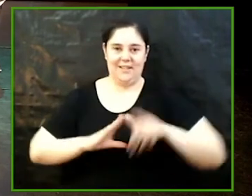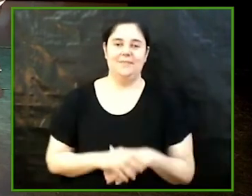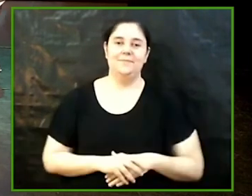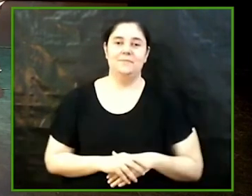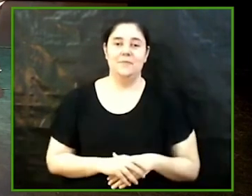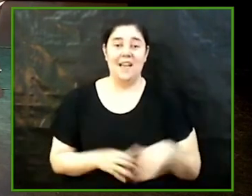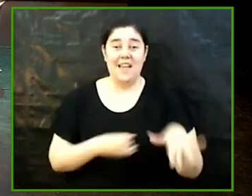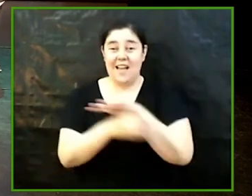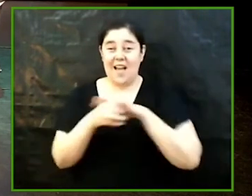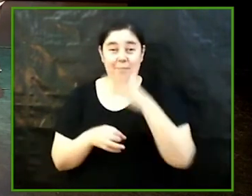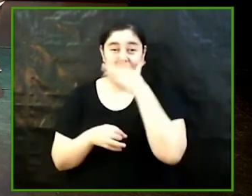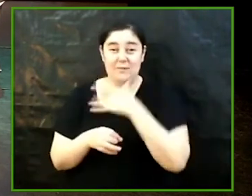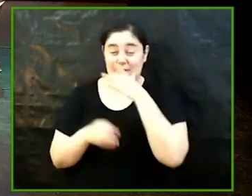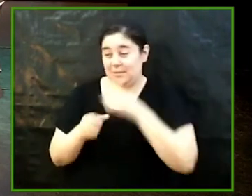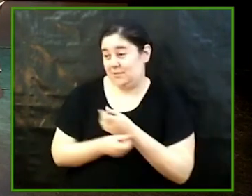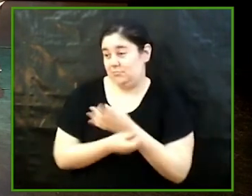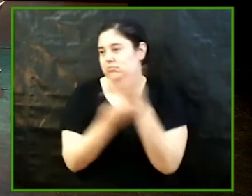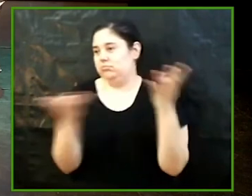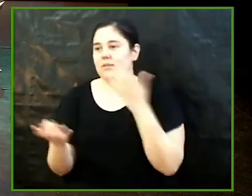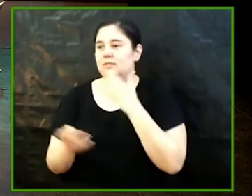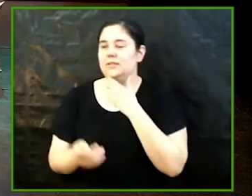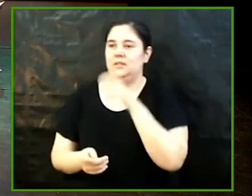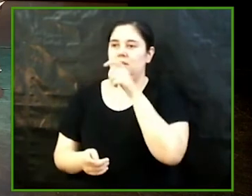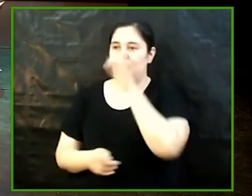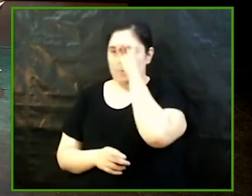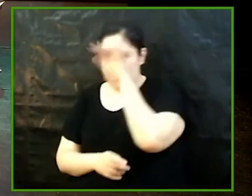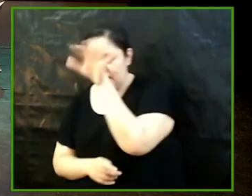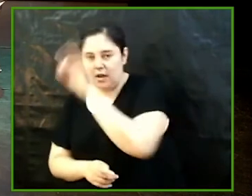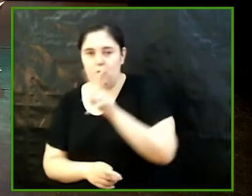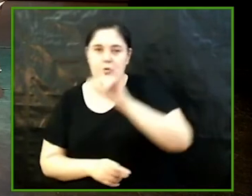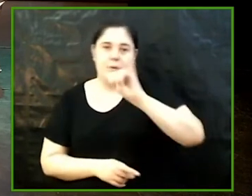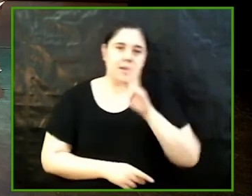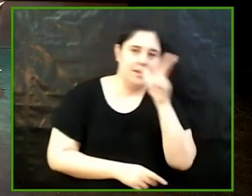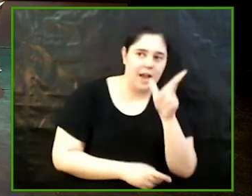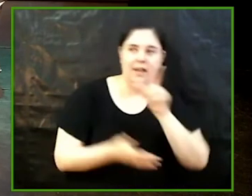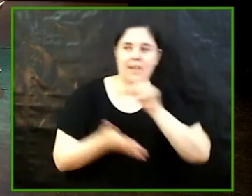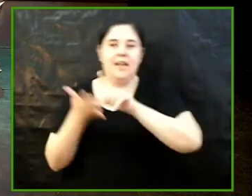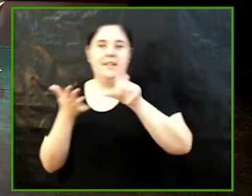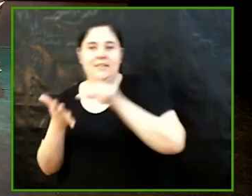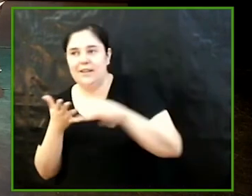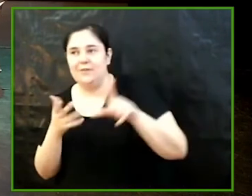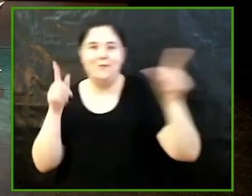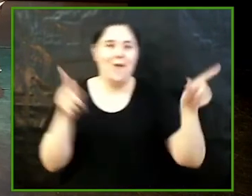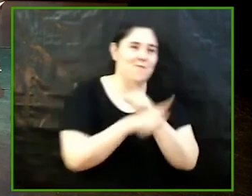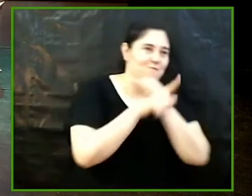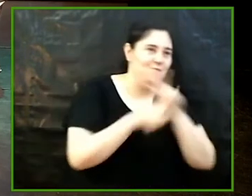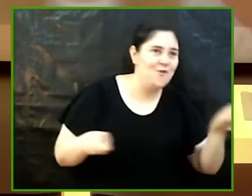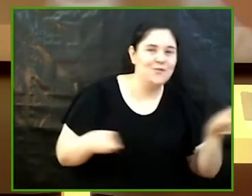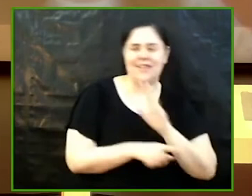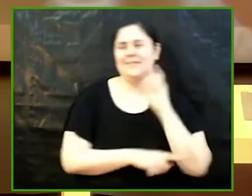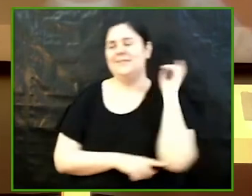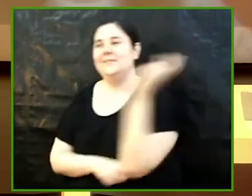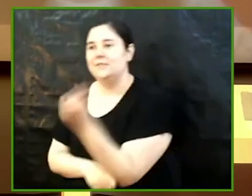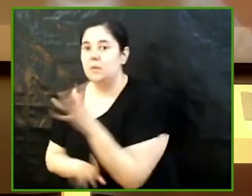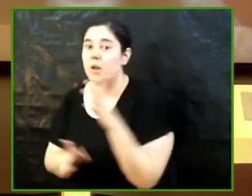coneixement òbviament des de la mineria passant pel VIH la literatura la música però que hi ha molta